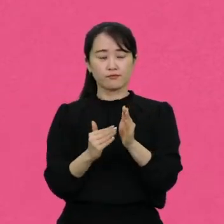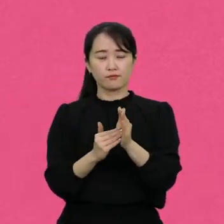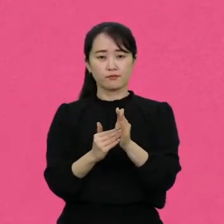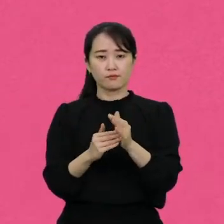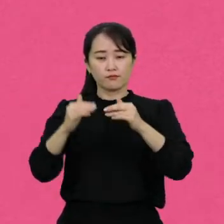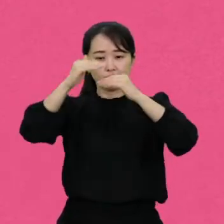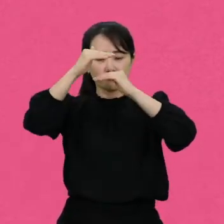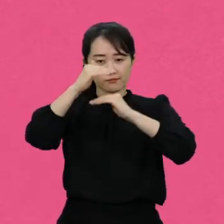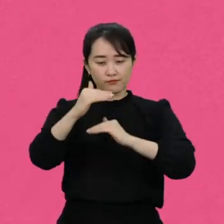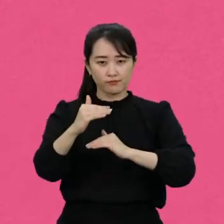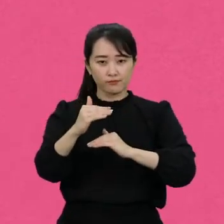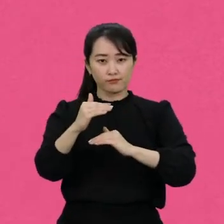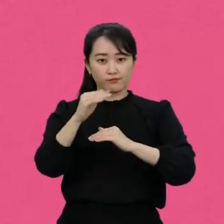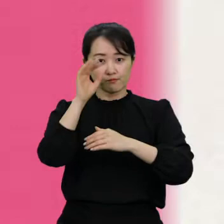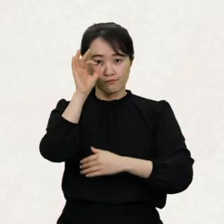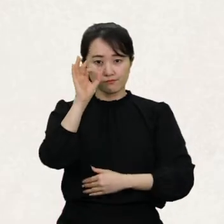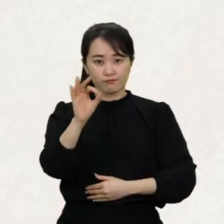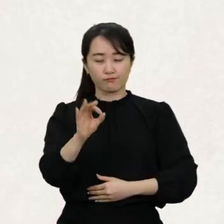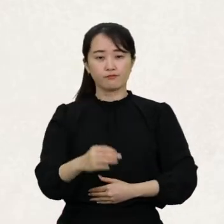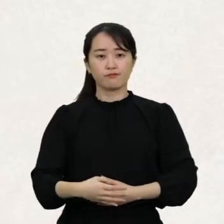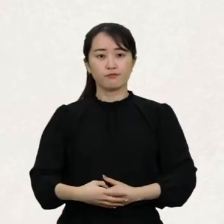내용을 자세히 살펴볼까요?